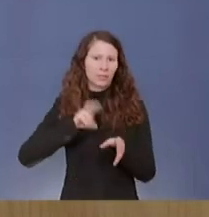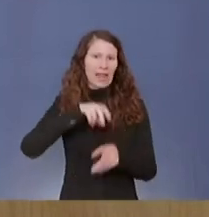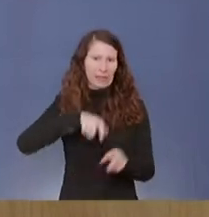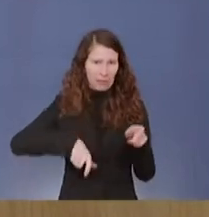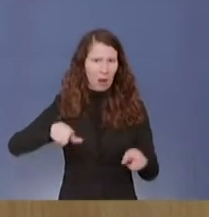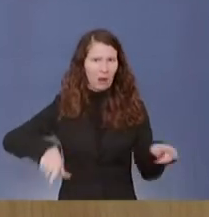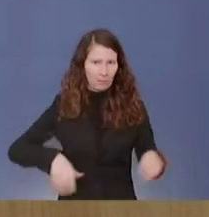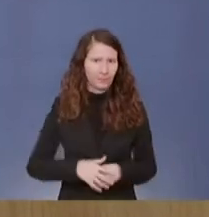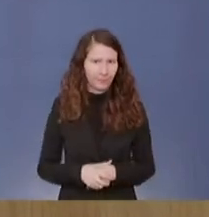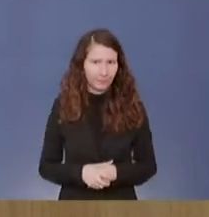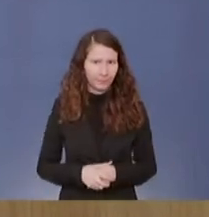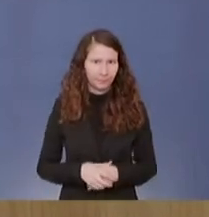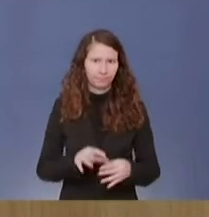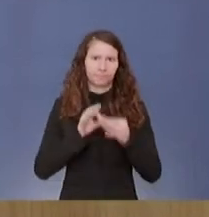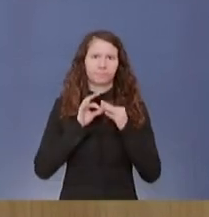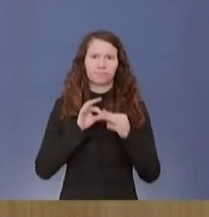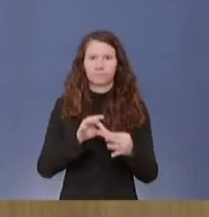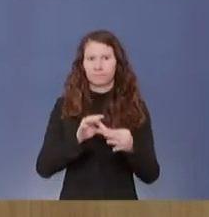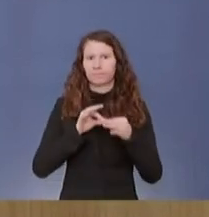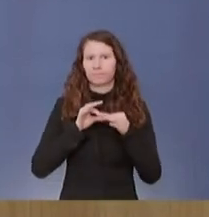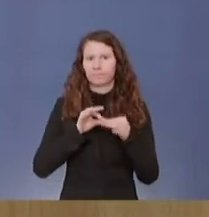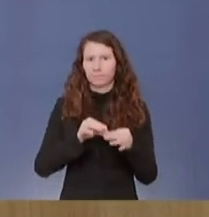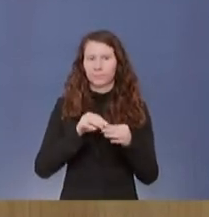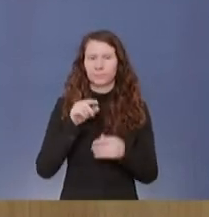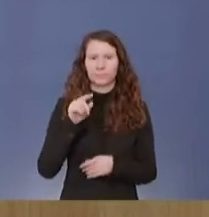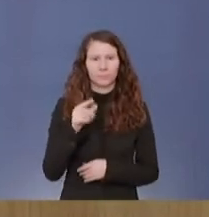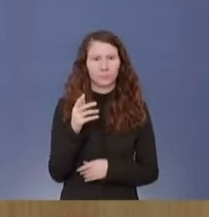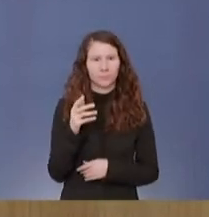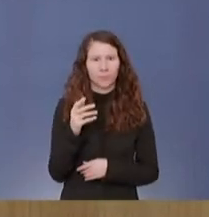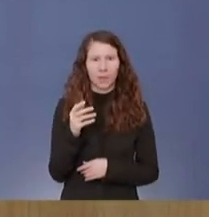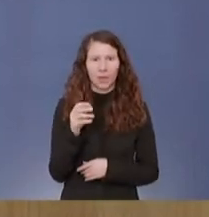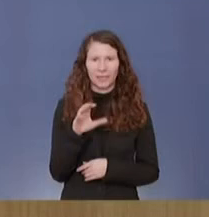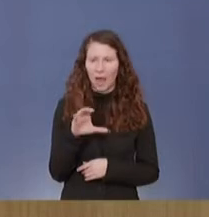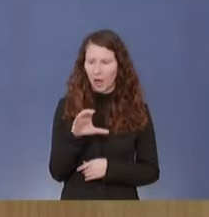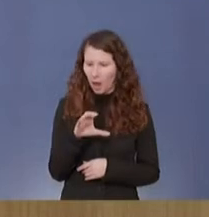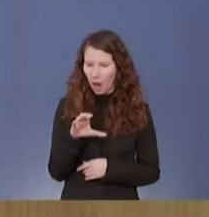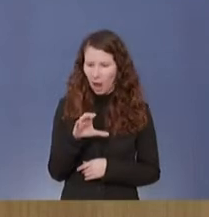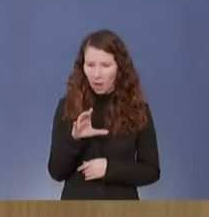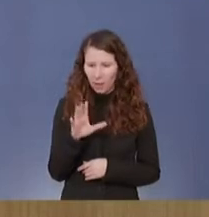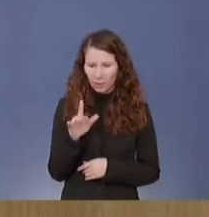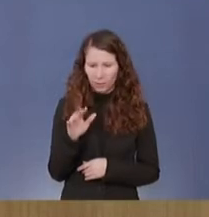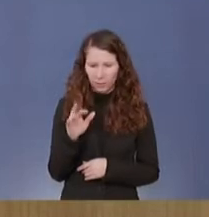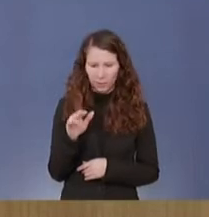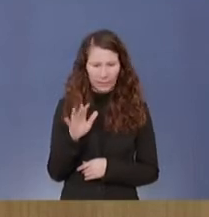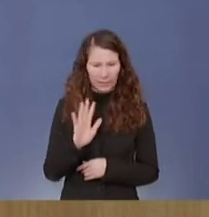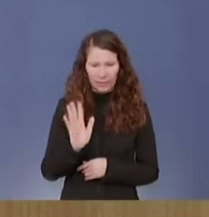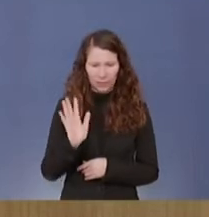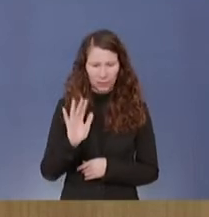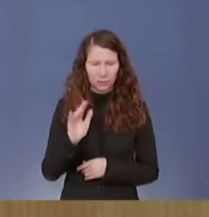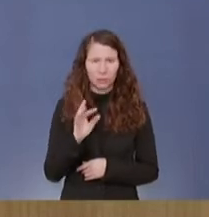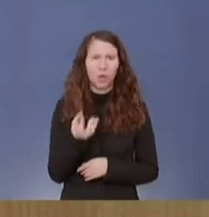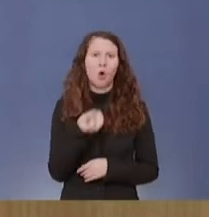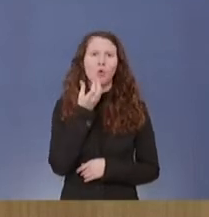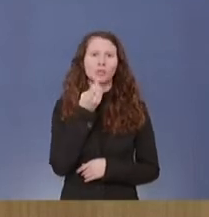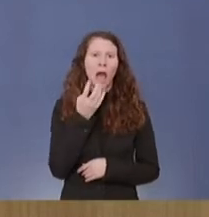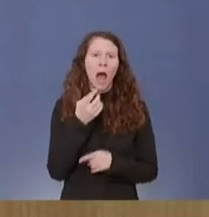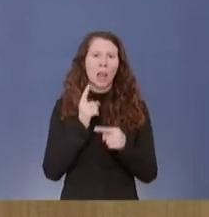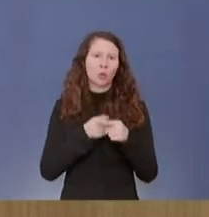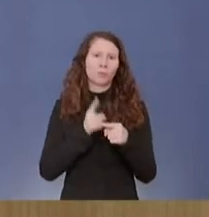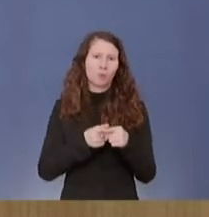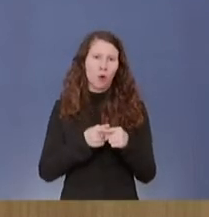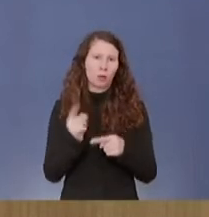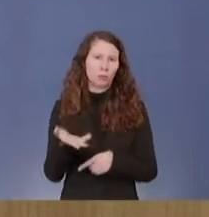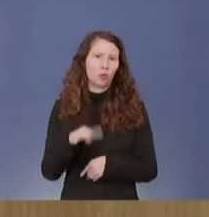zum Todestag von Rosa Luxemburg. Und da